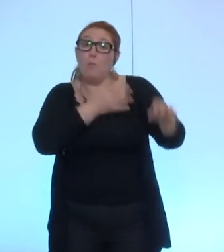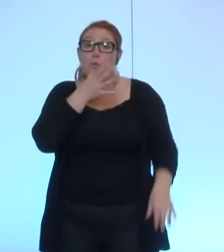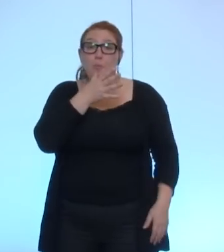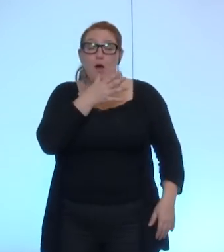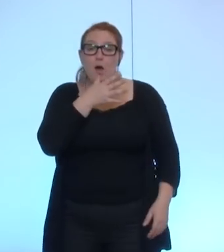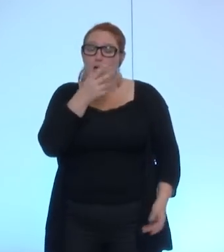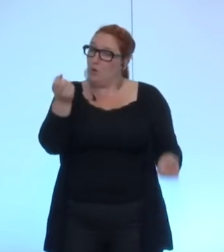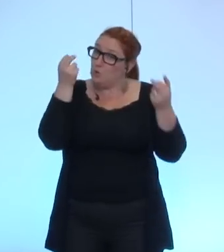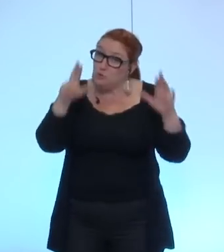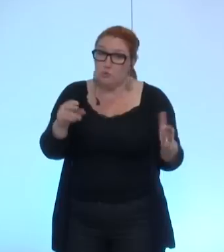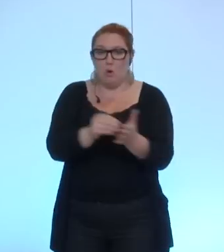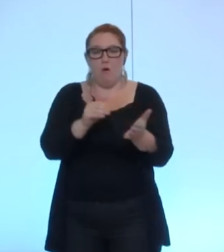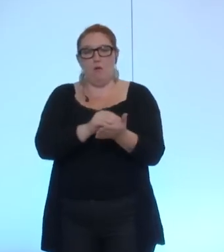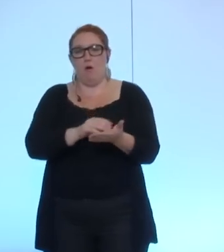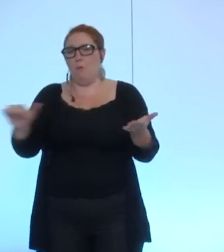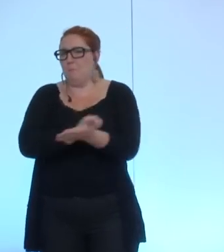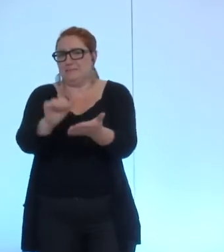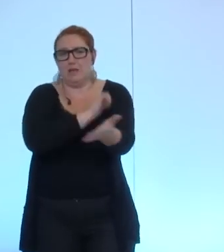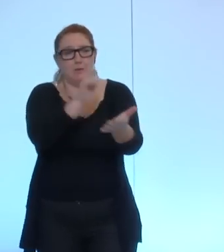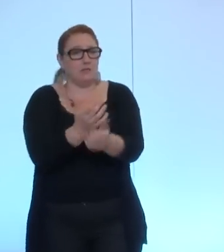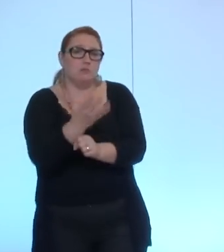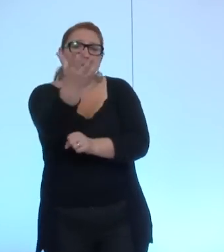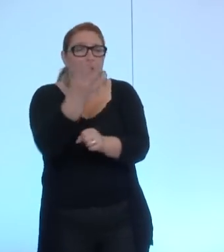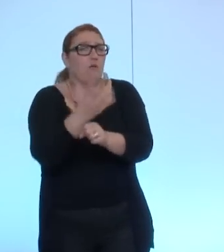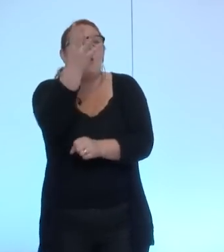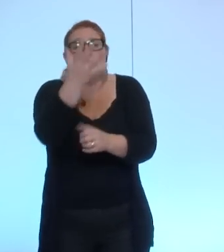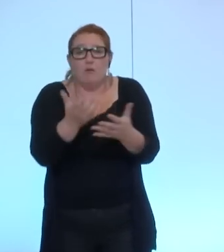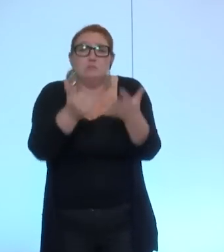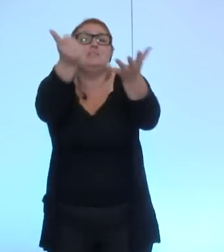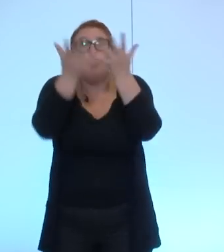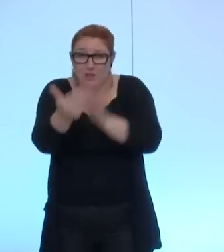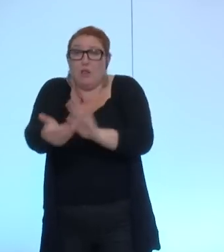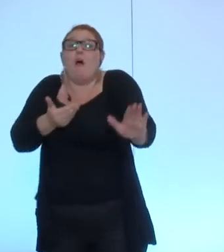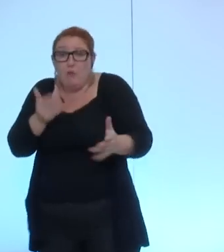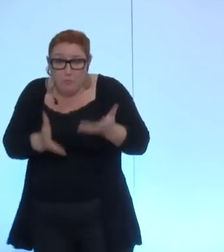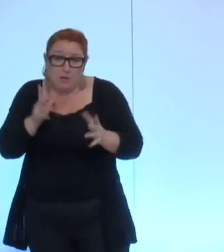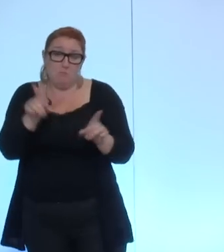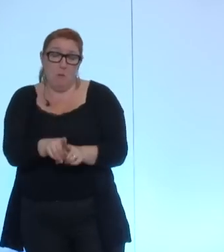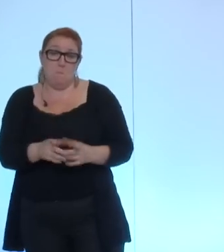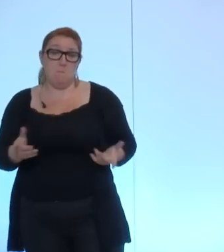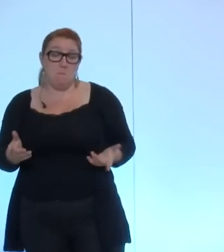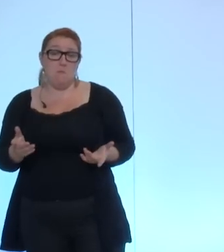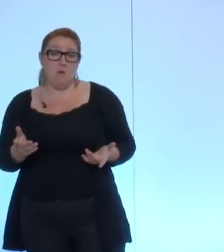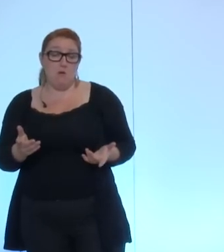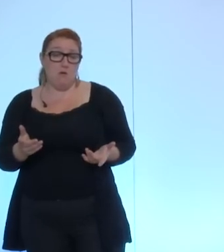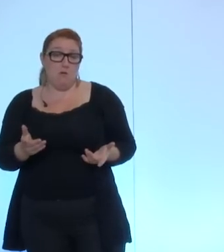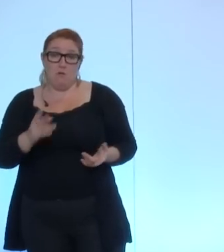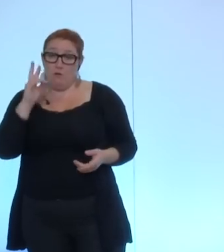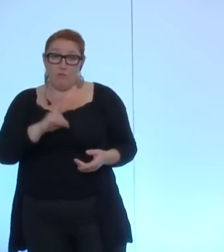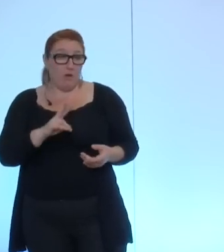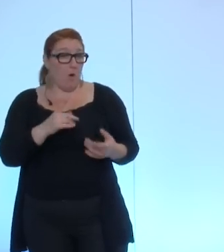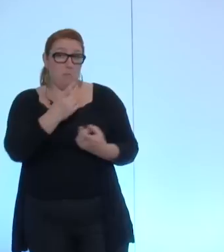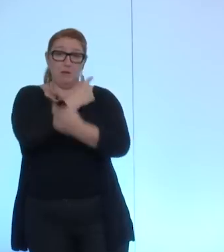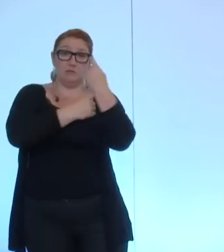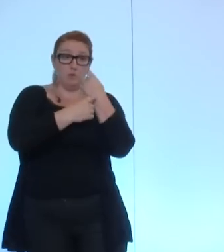y aura encore un nouveau massacre dans 4, 5 ou 6 ans ou peut-être plus tôt l'histoire est malheureusement un éternel recommencement